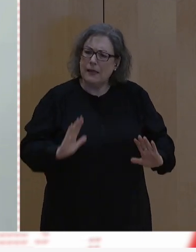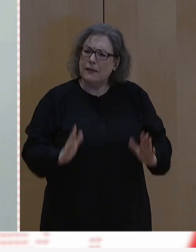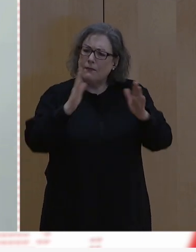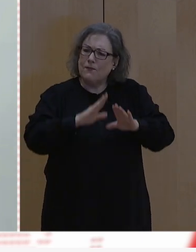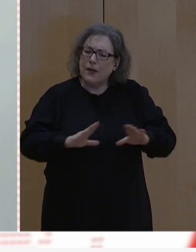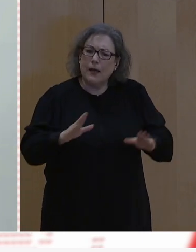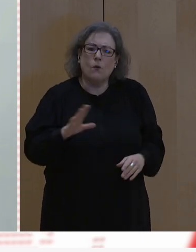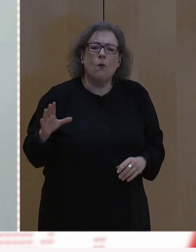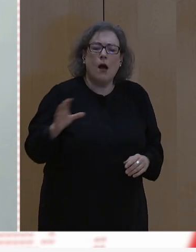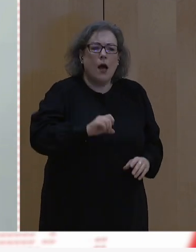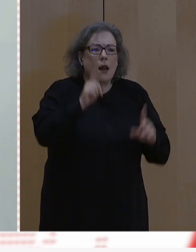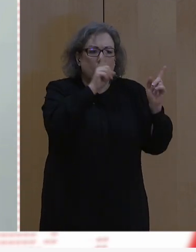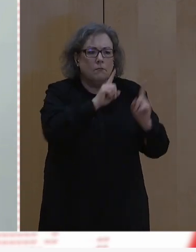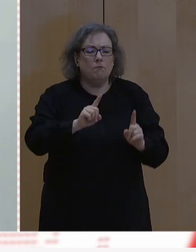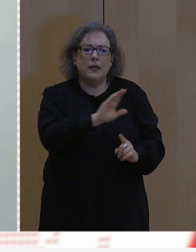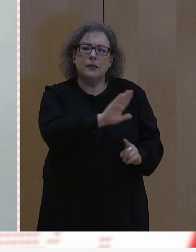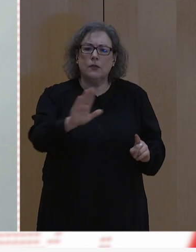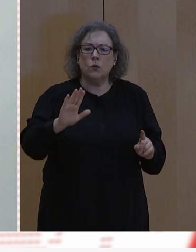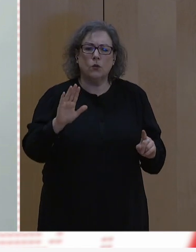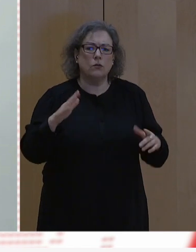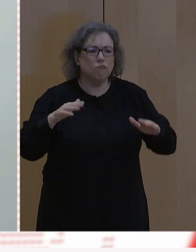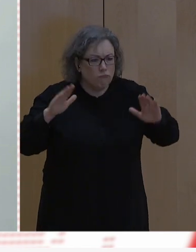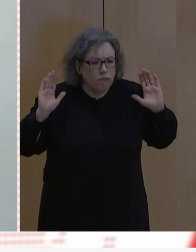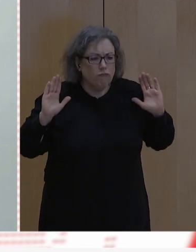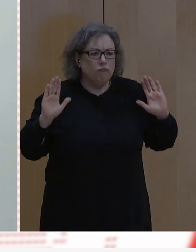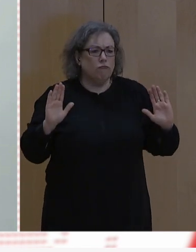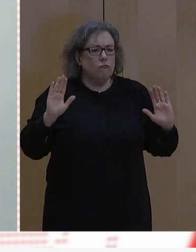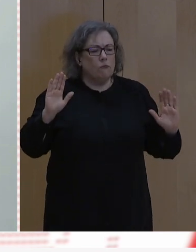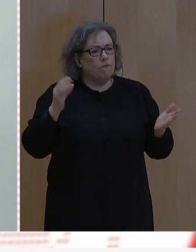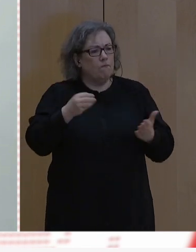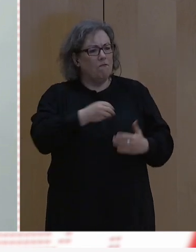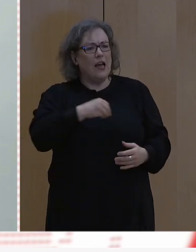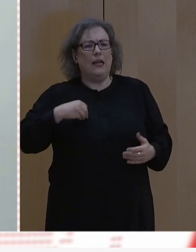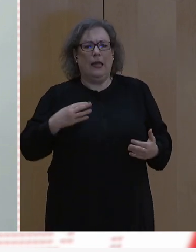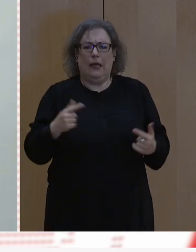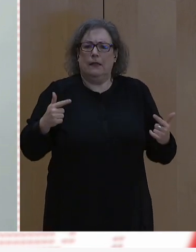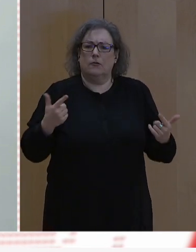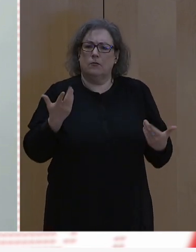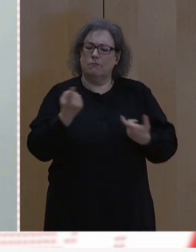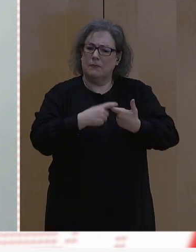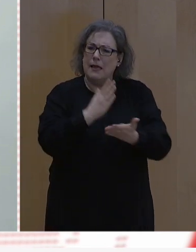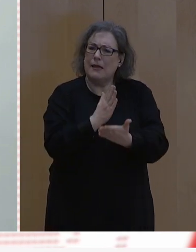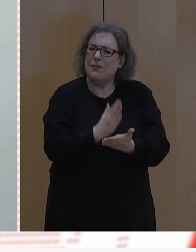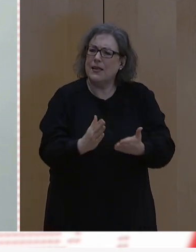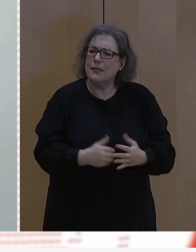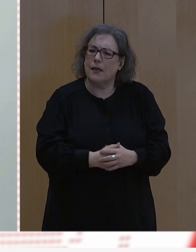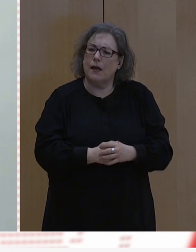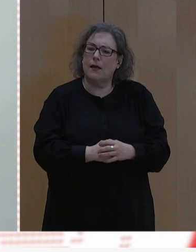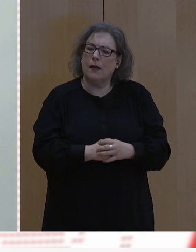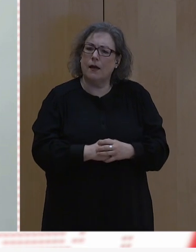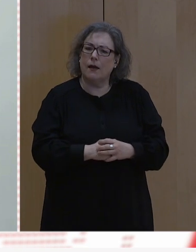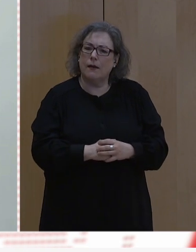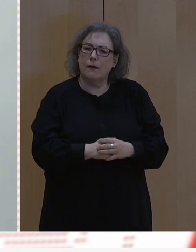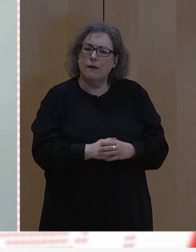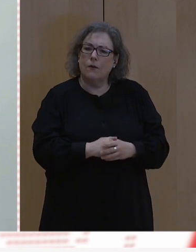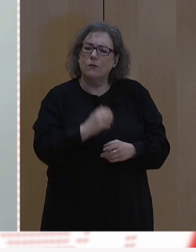människors värdighet. För rättvisa och en varsam syn